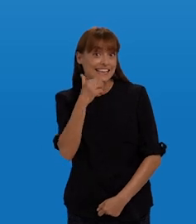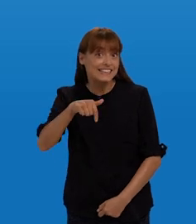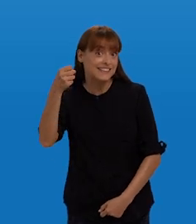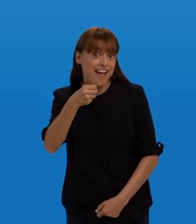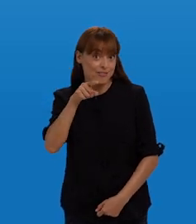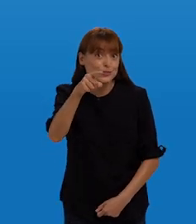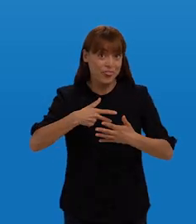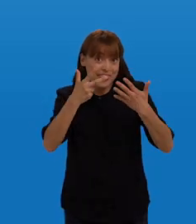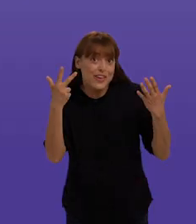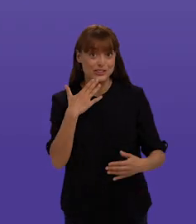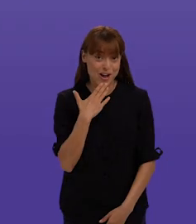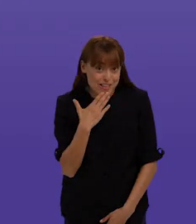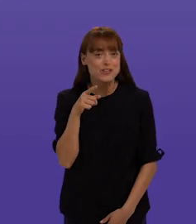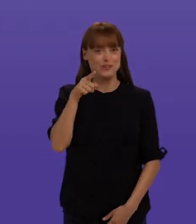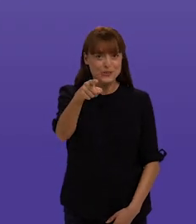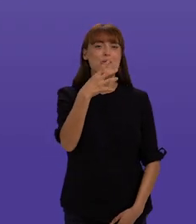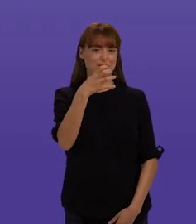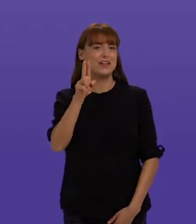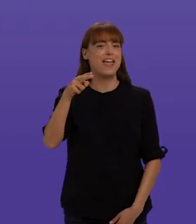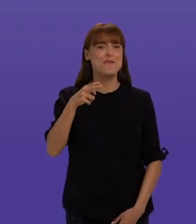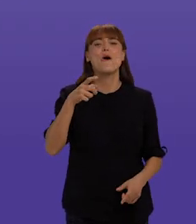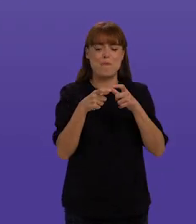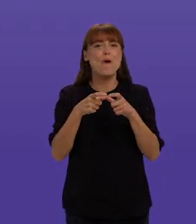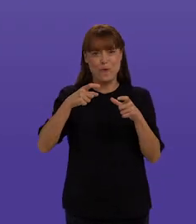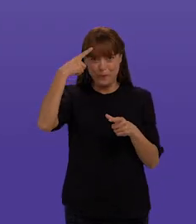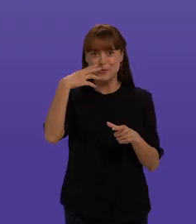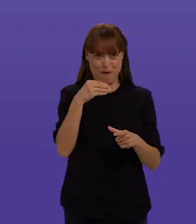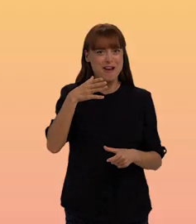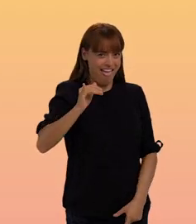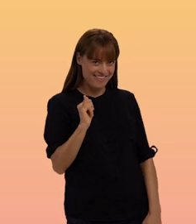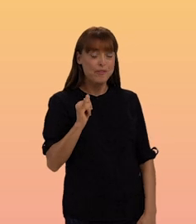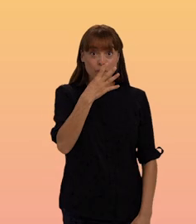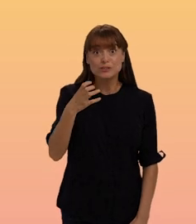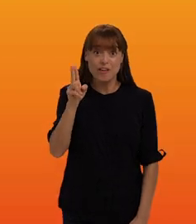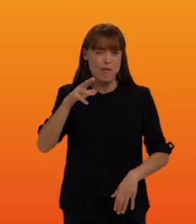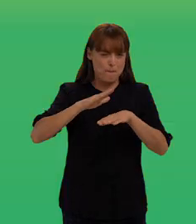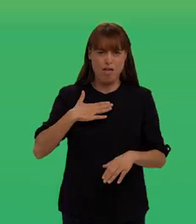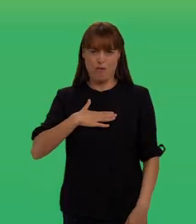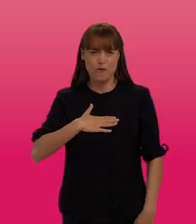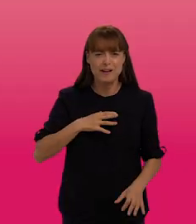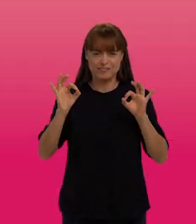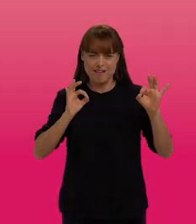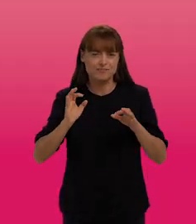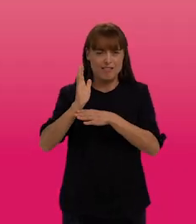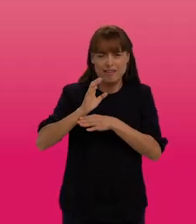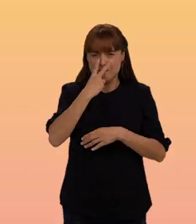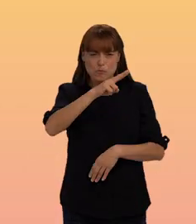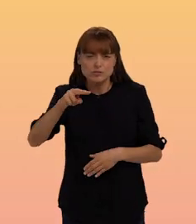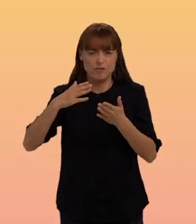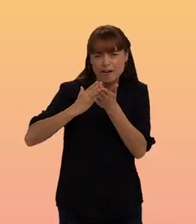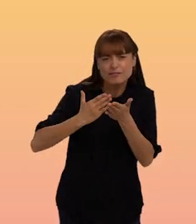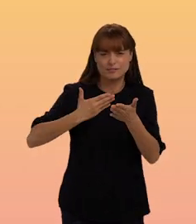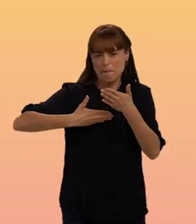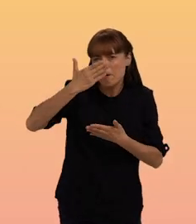Si aquest any en fas 18, tens els 400 euros del Bo Cultura Jove. 400 euros per a òpera, teatre, cinema, museus, llibres, premsa,